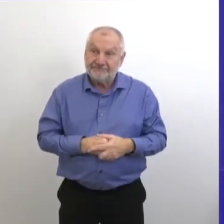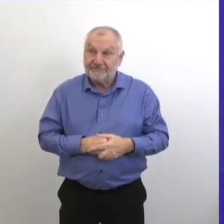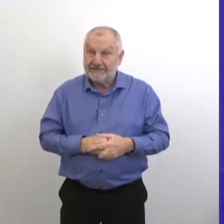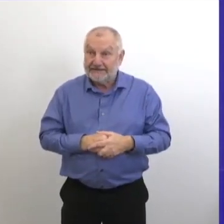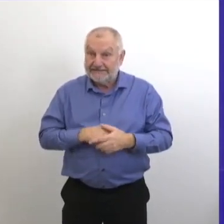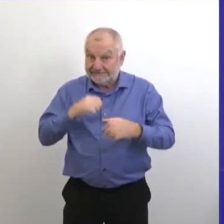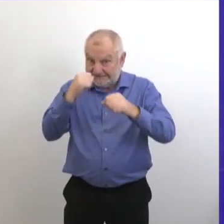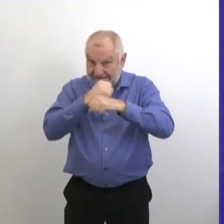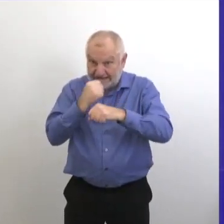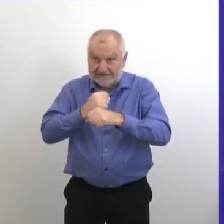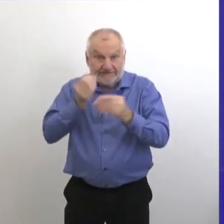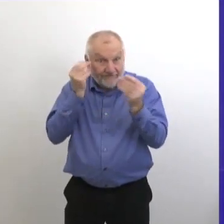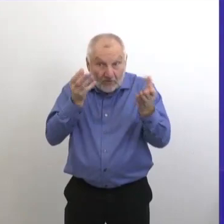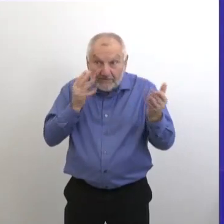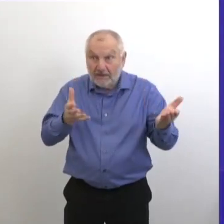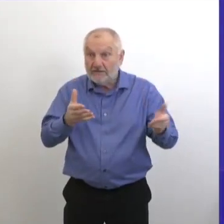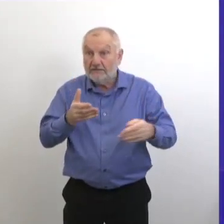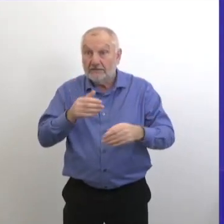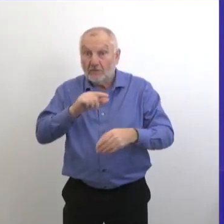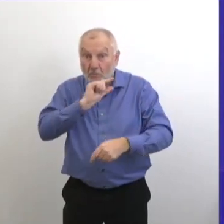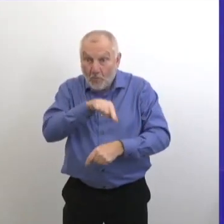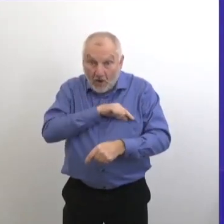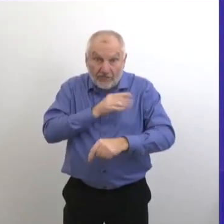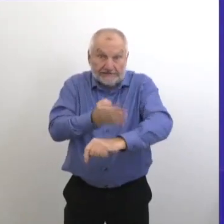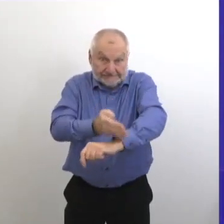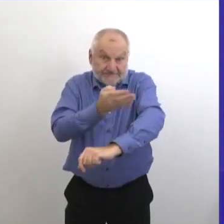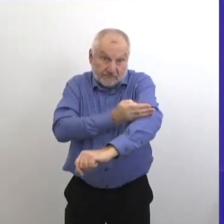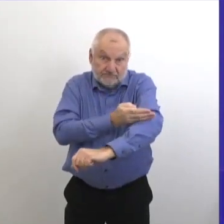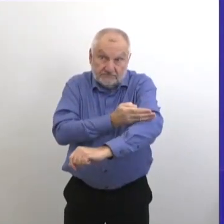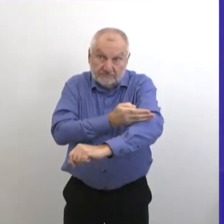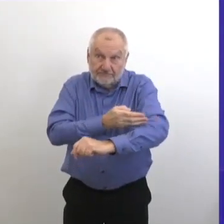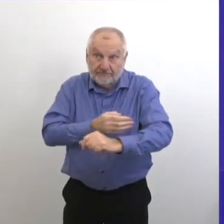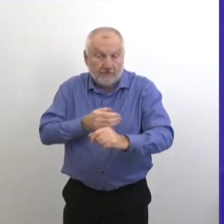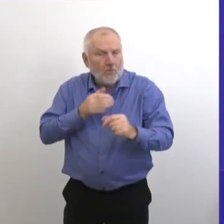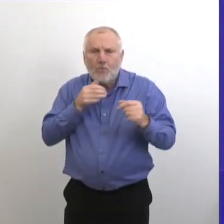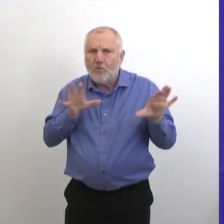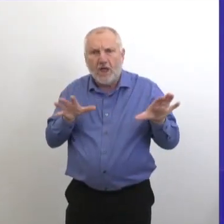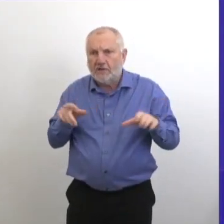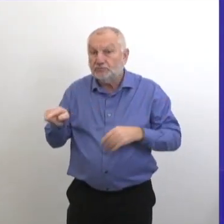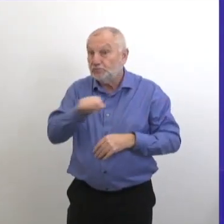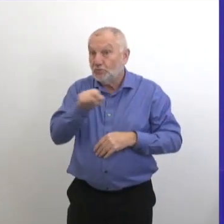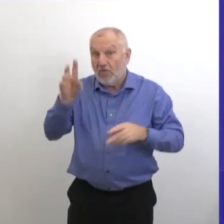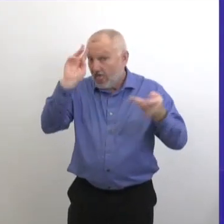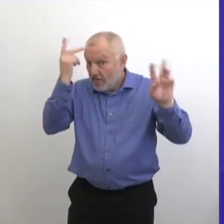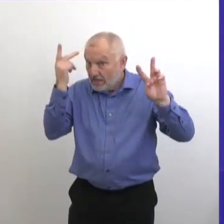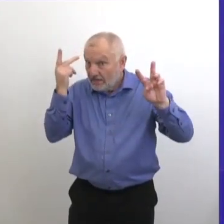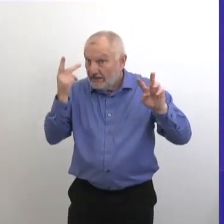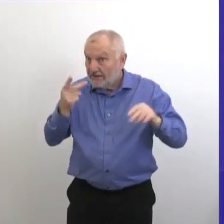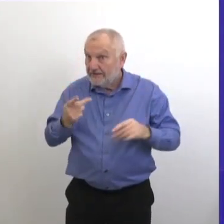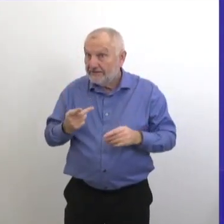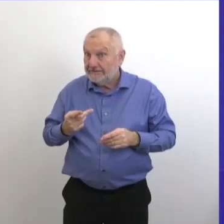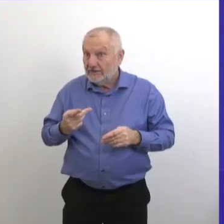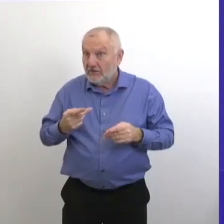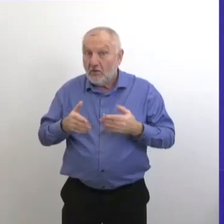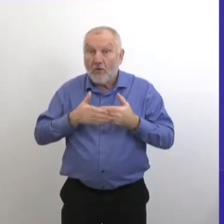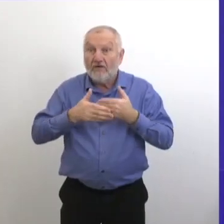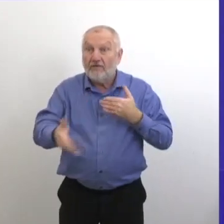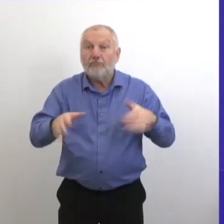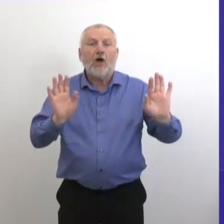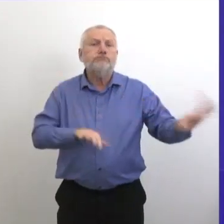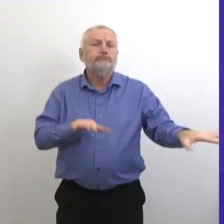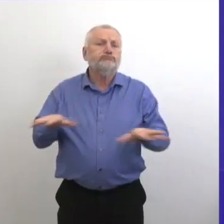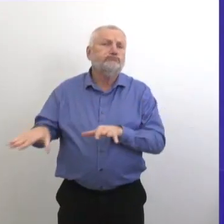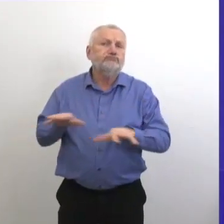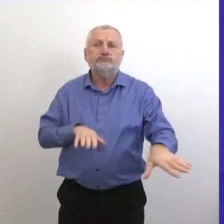ne doivent pas être confuses comme étant un signe qu'on peut se relaxer. Le niveau d'hospitalisation et